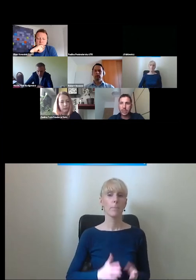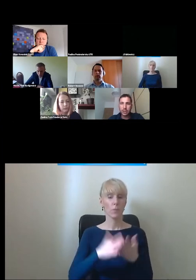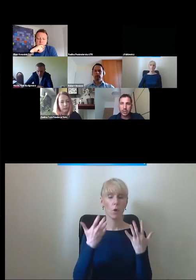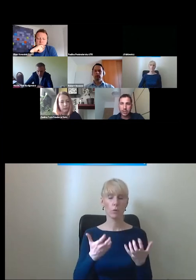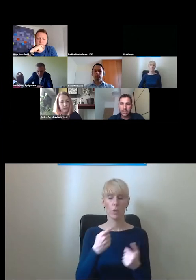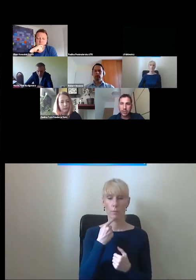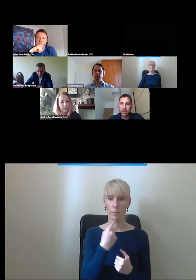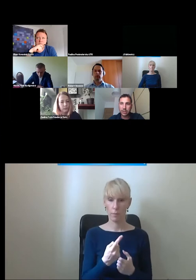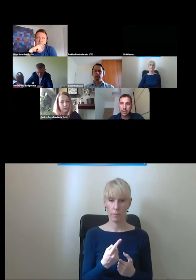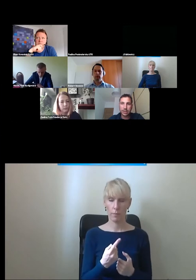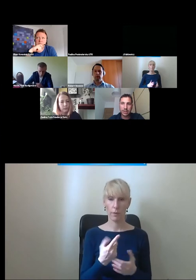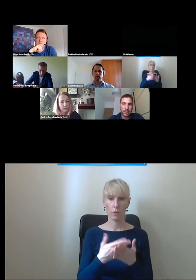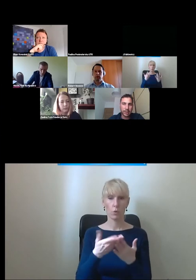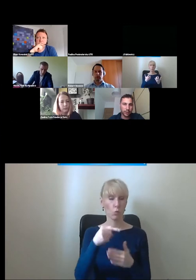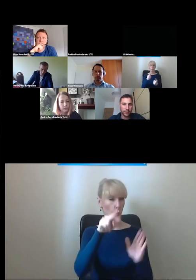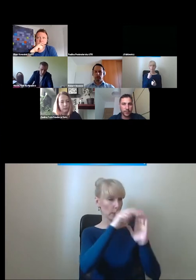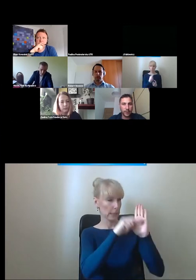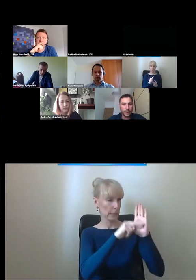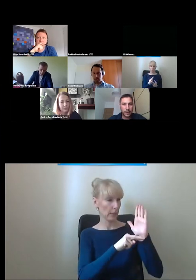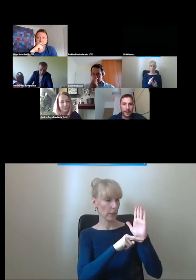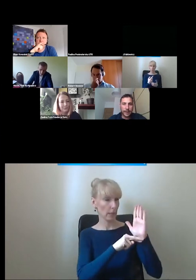pokrótce ze standardów.